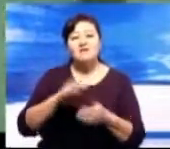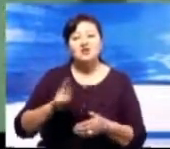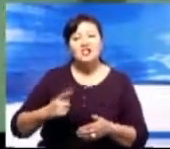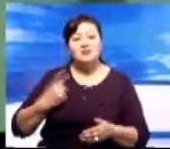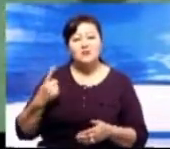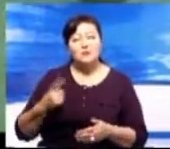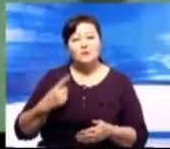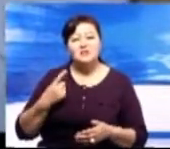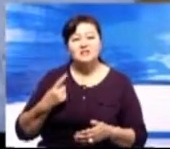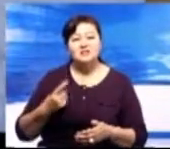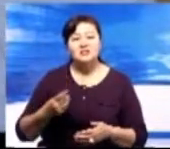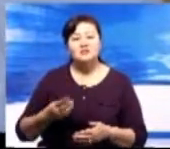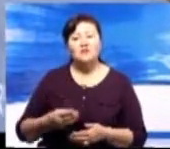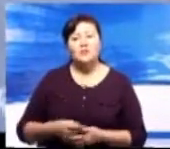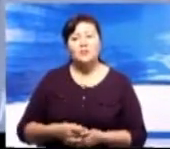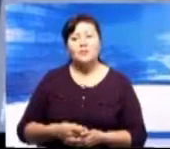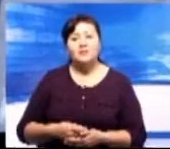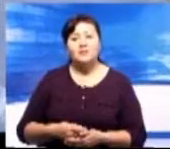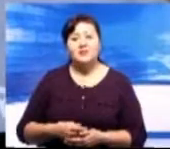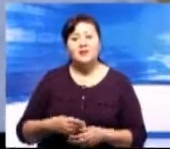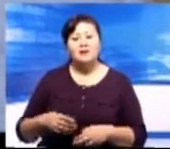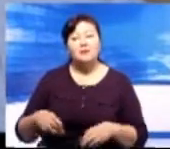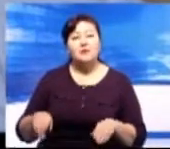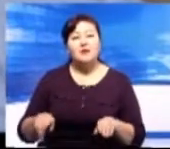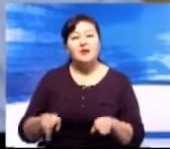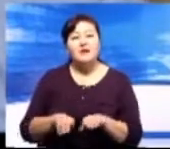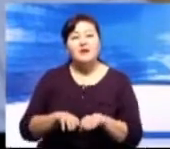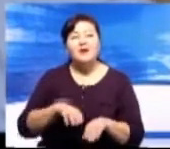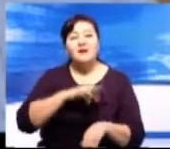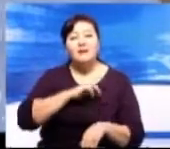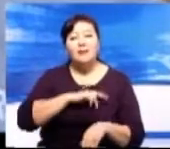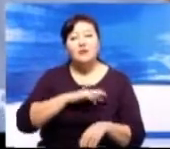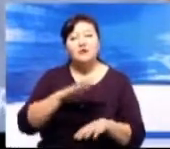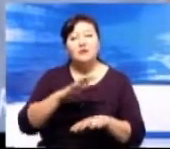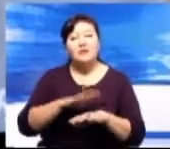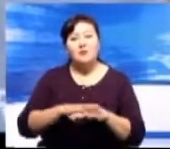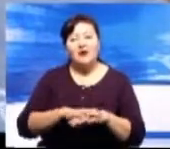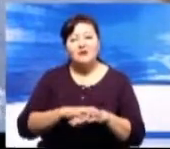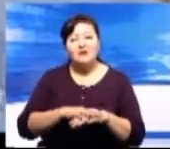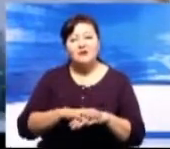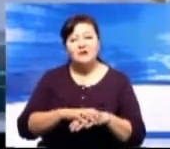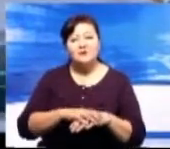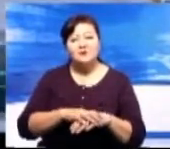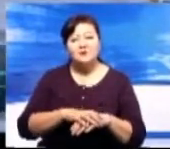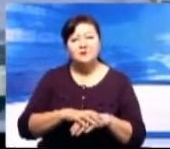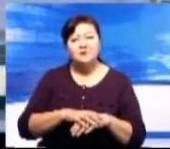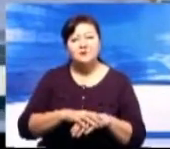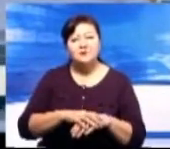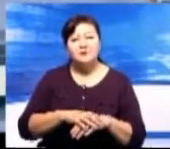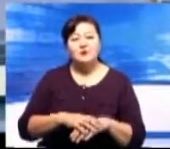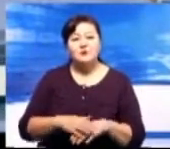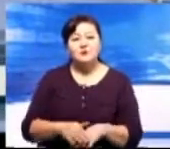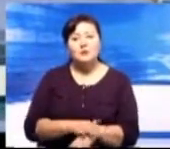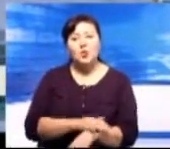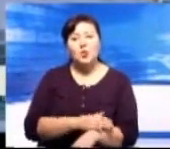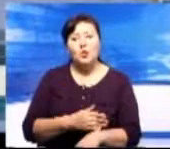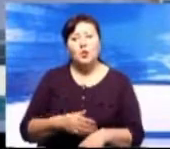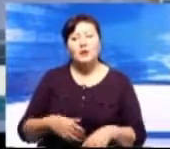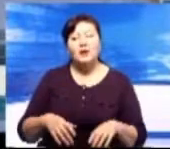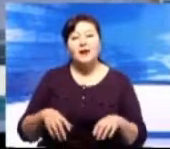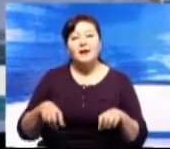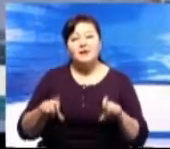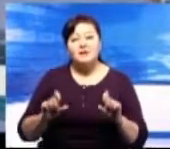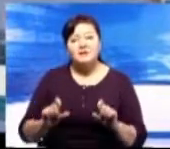серьезно. Мы, как работники банковской сферы, порой засиживаемся на